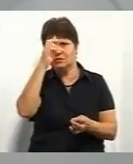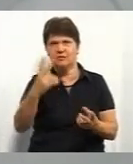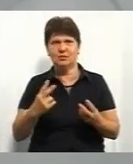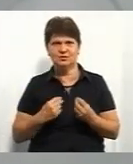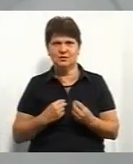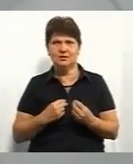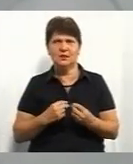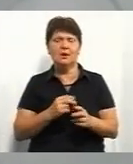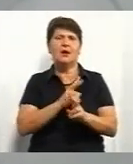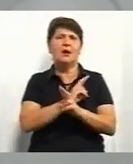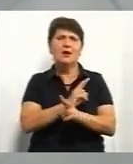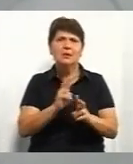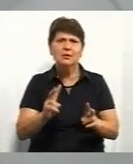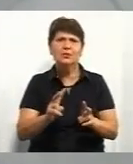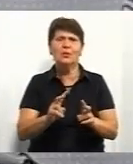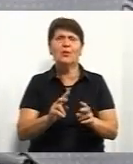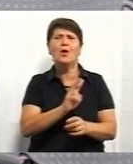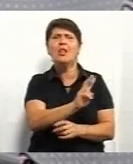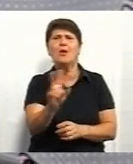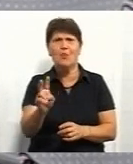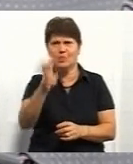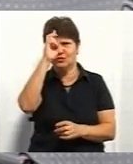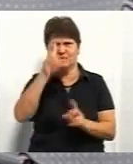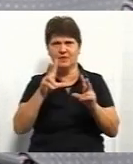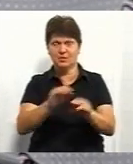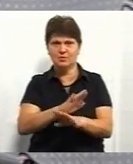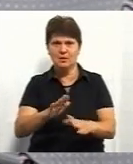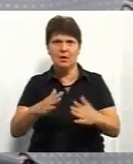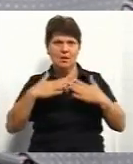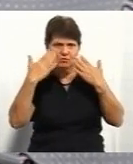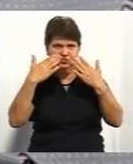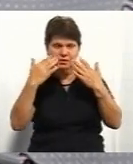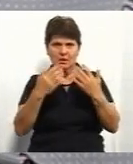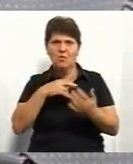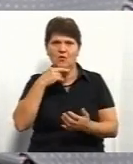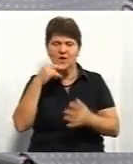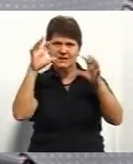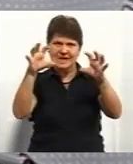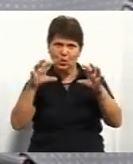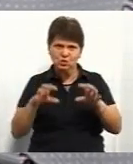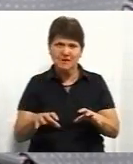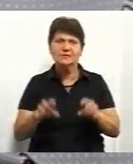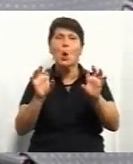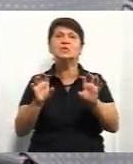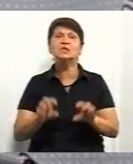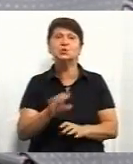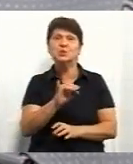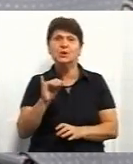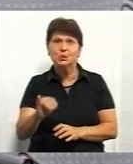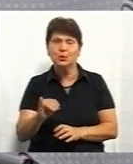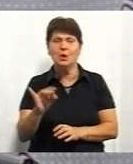нікому держава не обіцяла. Прочитайте уважно законодавство, конституцію, і тоді